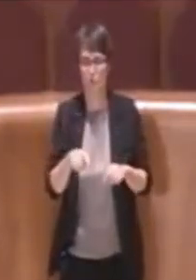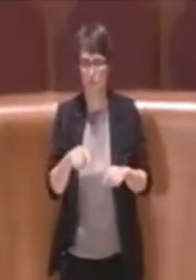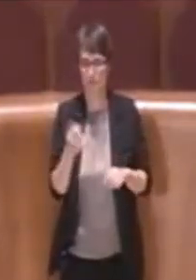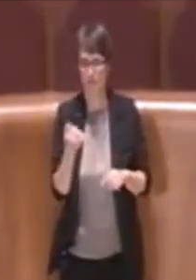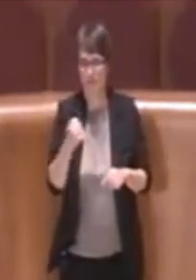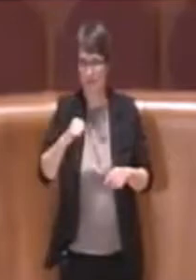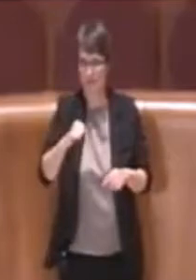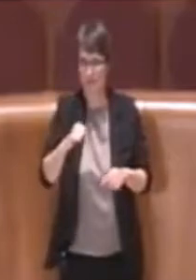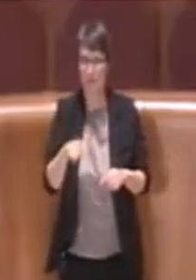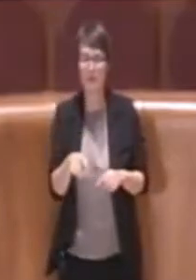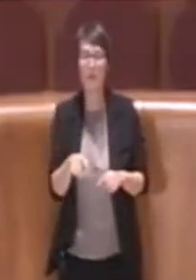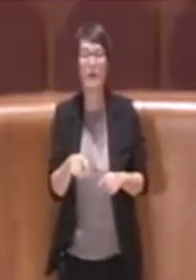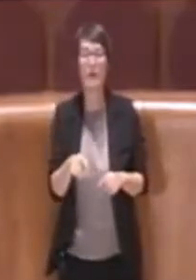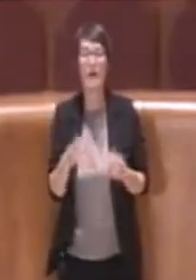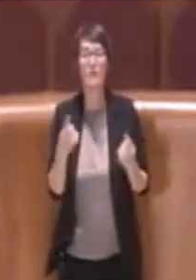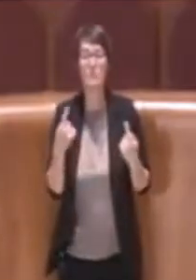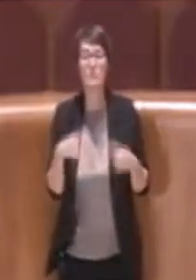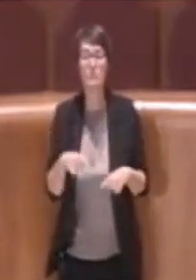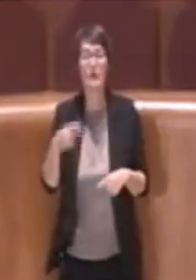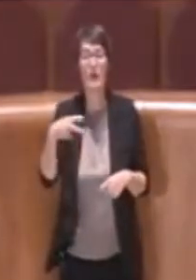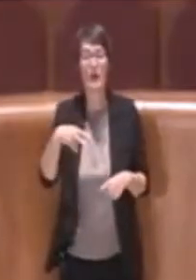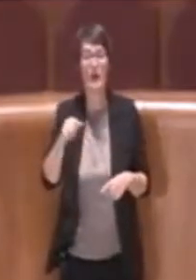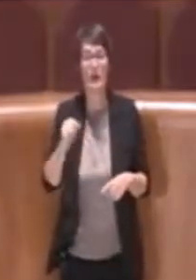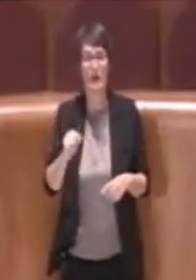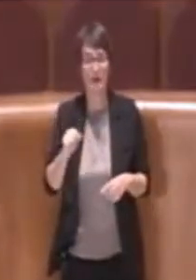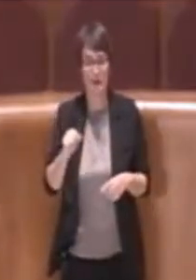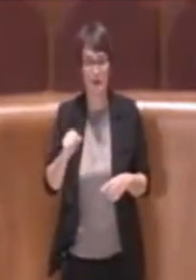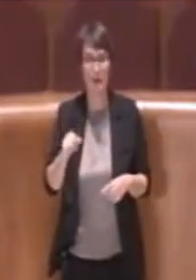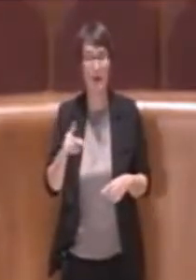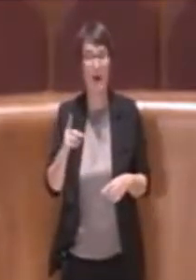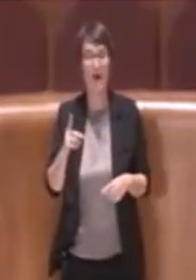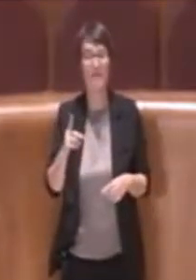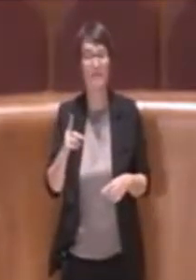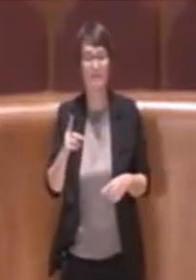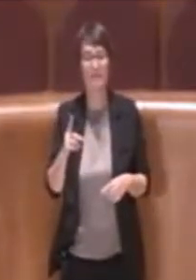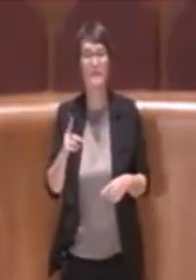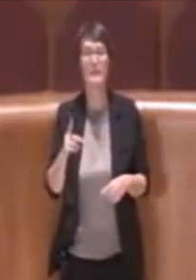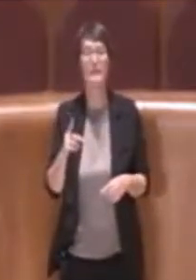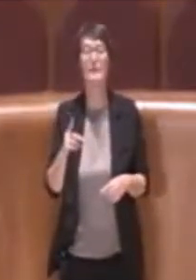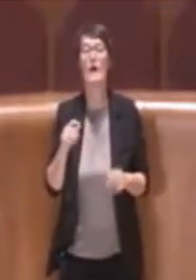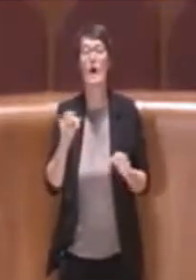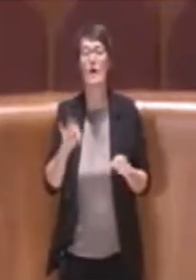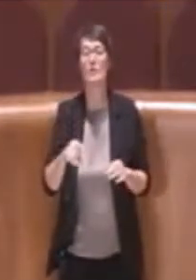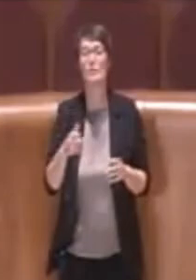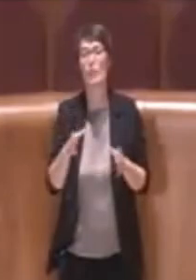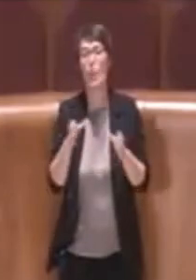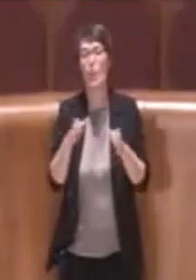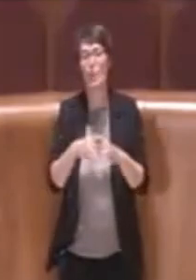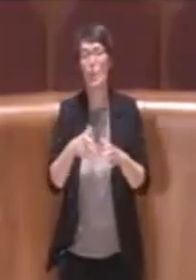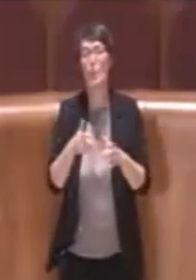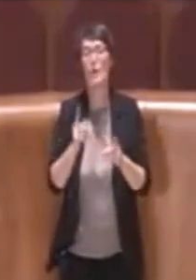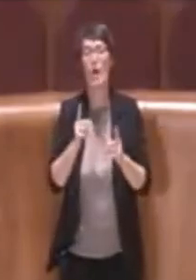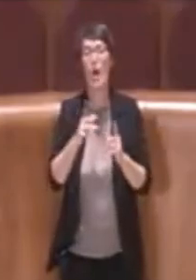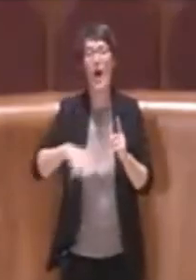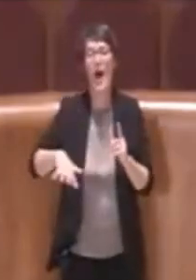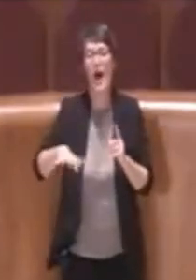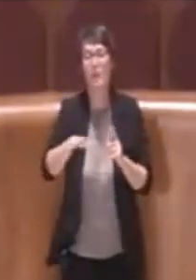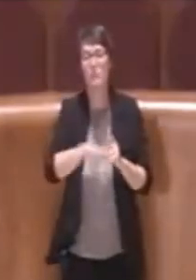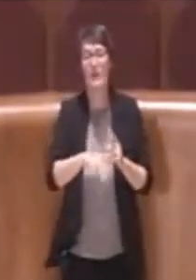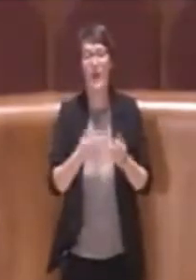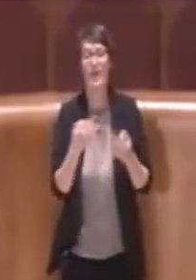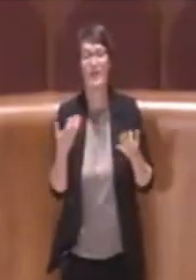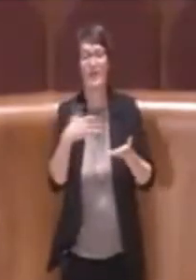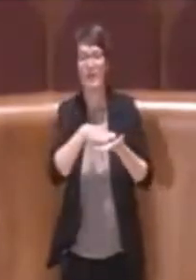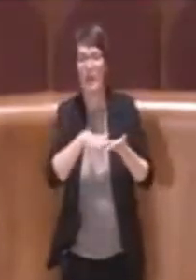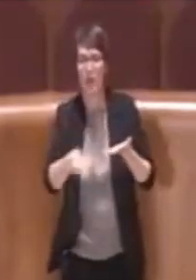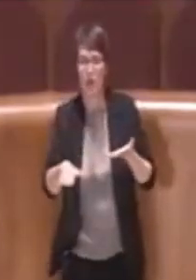roghi tossici ed è il NAD, il Nucleo Ambiente Decoro. Tra l'altro proprio oggi la sindaca ha postato